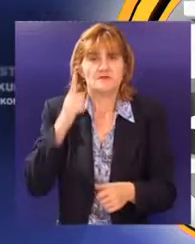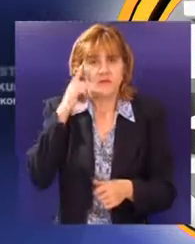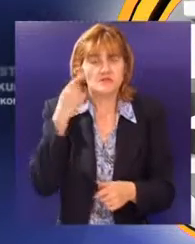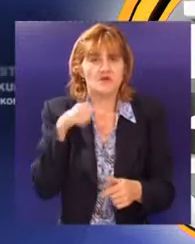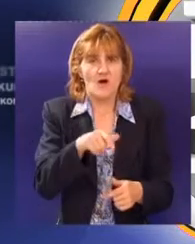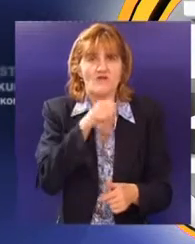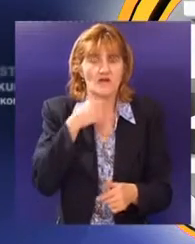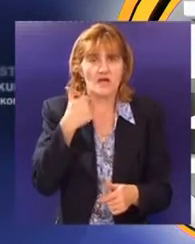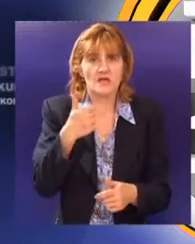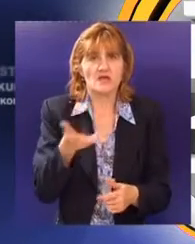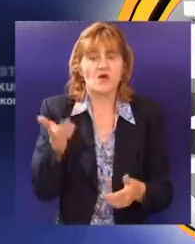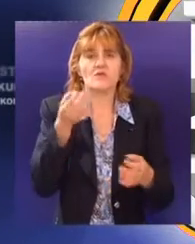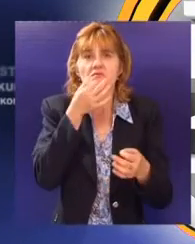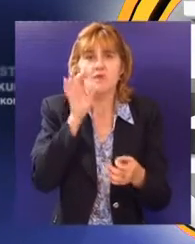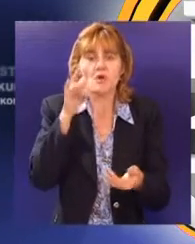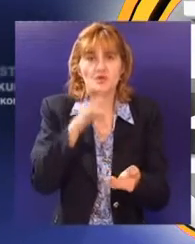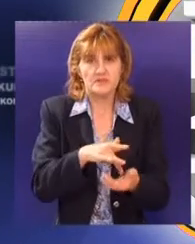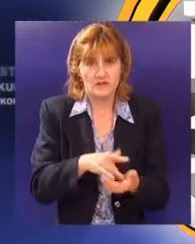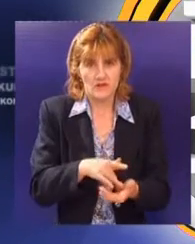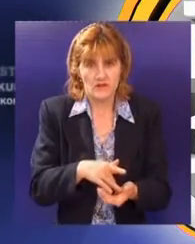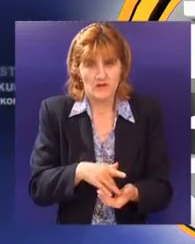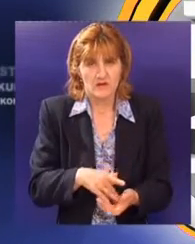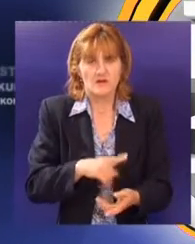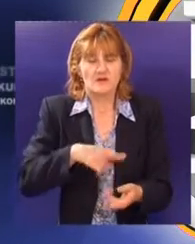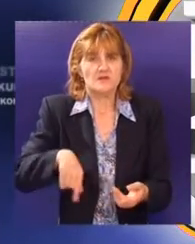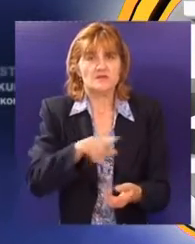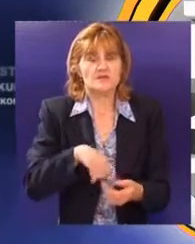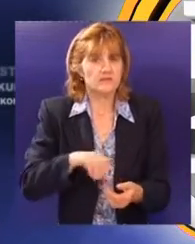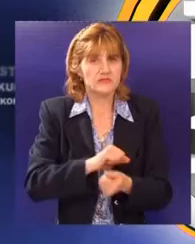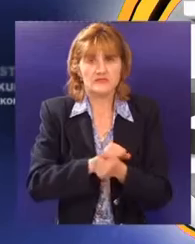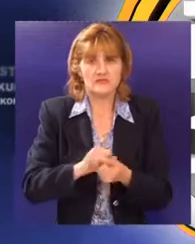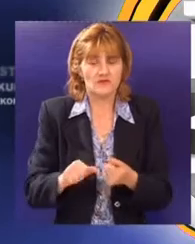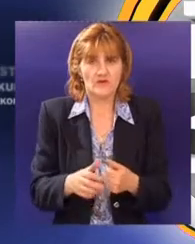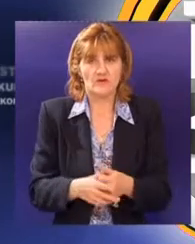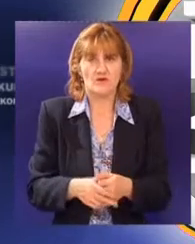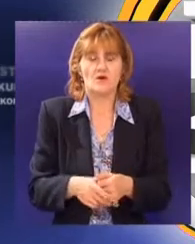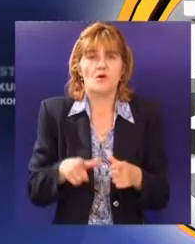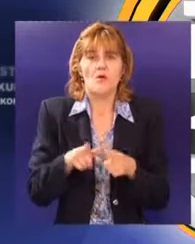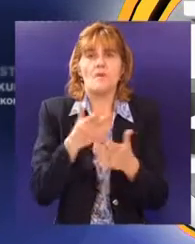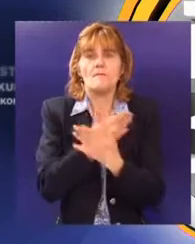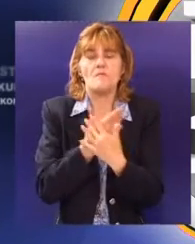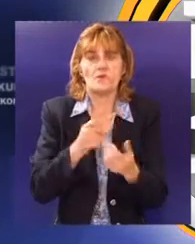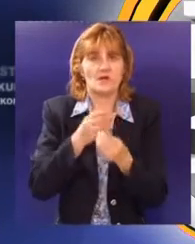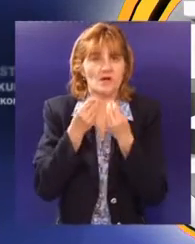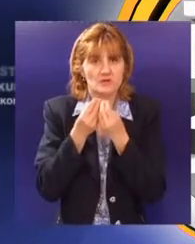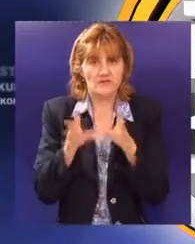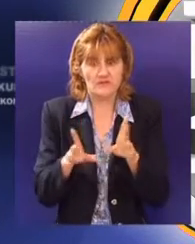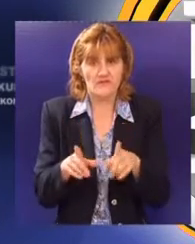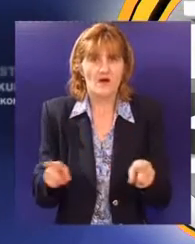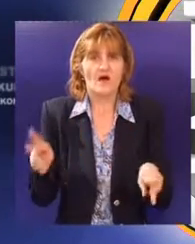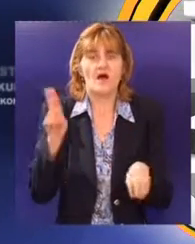najmodernijih centara koji je izgrađen danas u Srbiji ne samo u Suboticima znači u cele Srbiji u modernom stilu